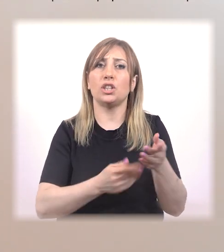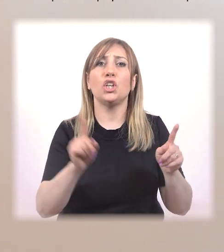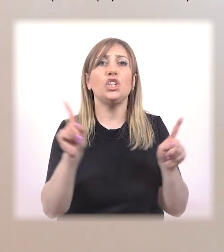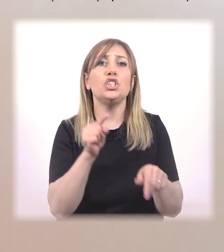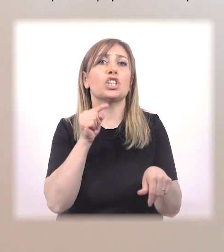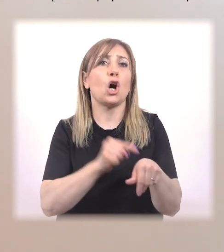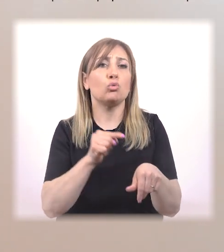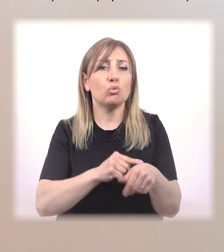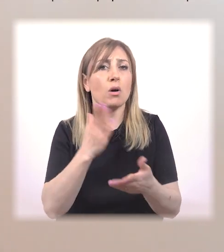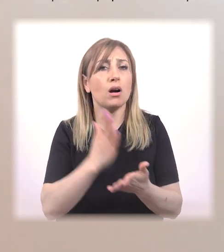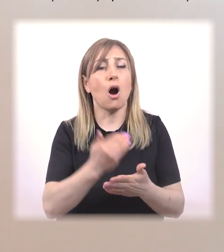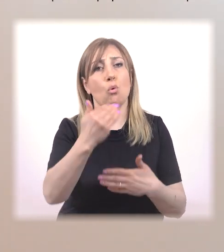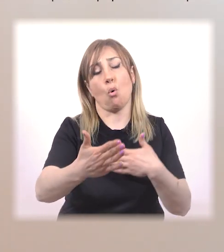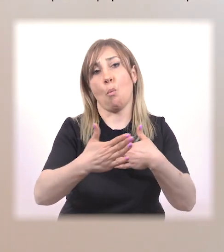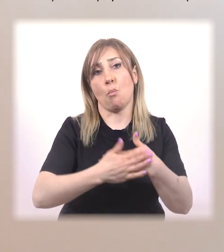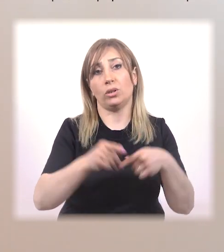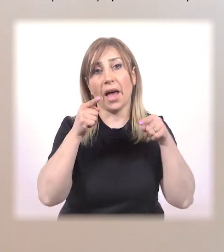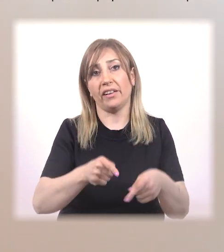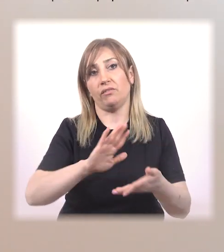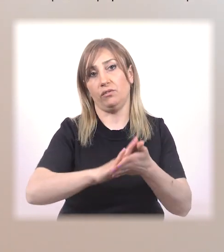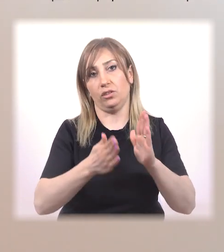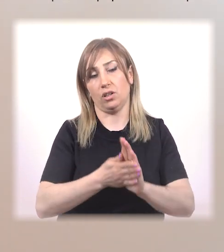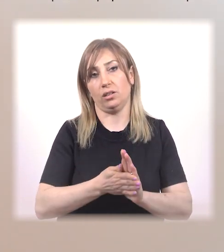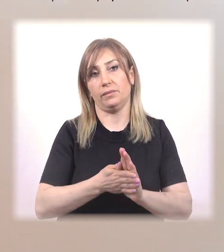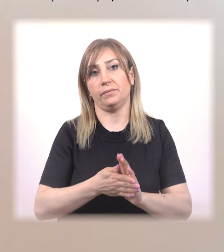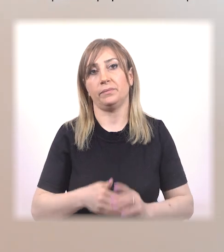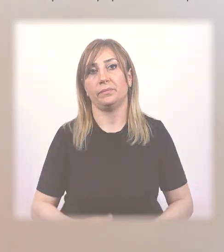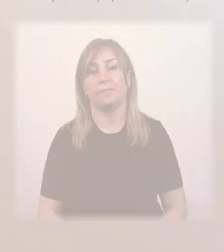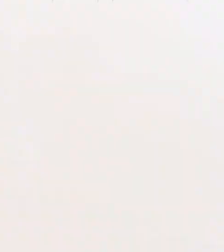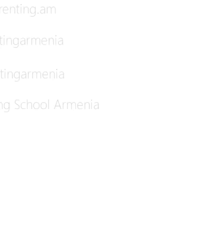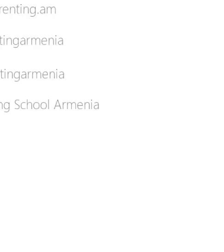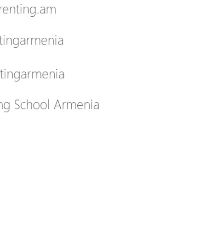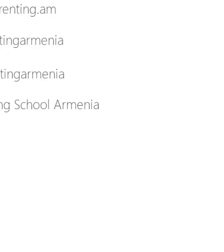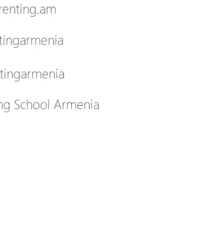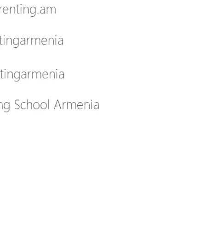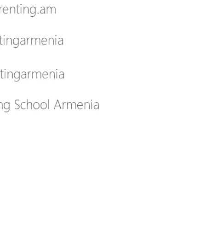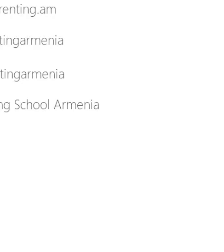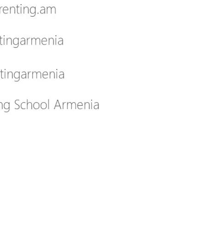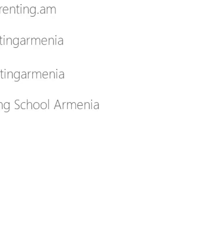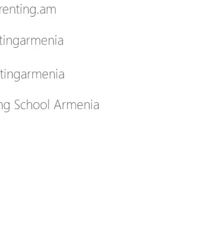Անկեղց նկարագրեք, թե ինչ սկացողությունները տեզ մոտարվաչացնում տվյալ իրավիճակը։